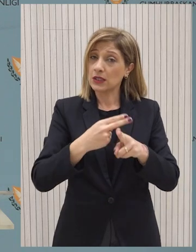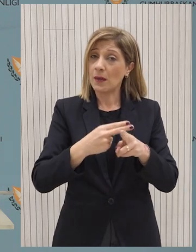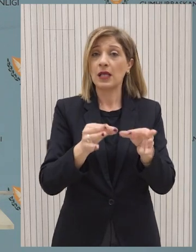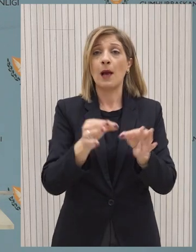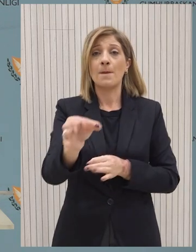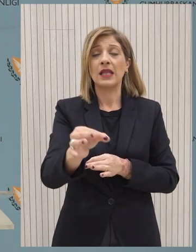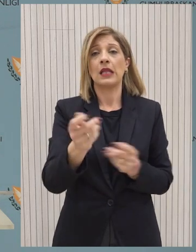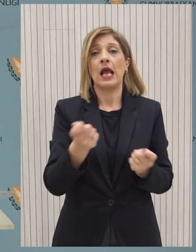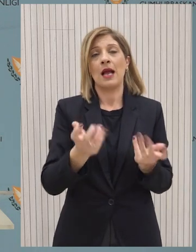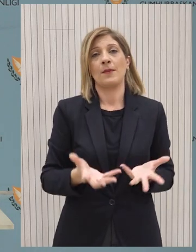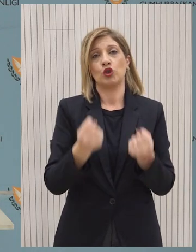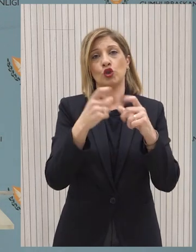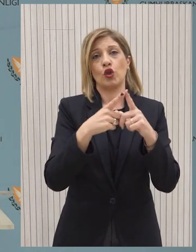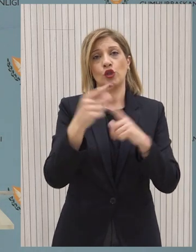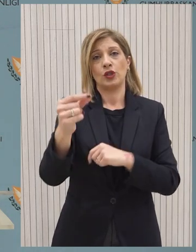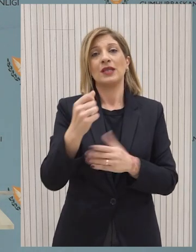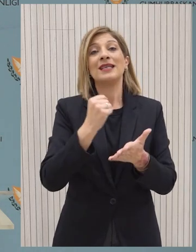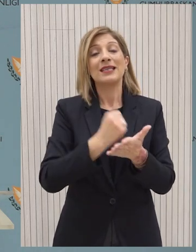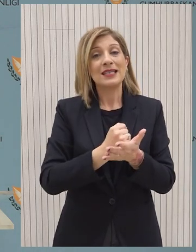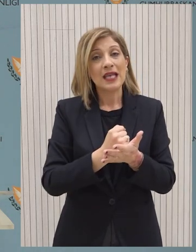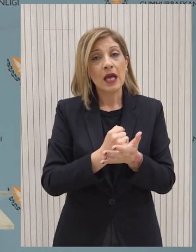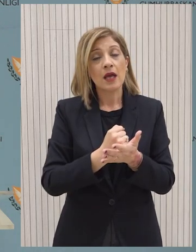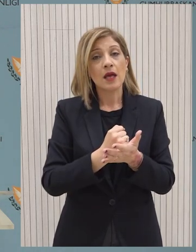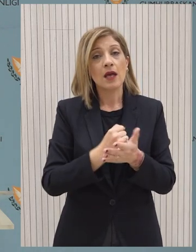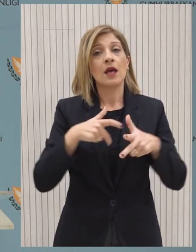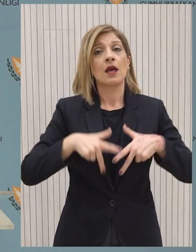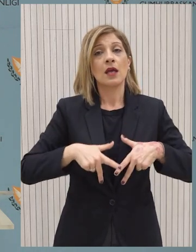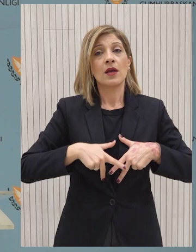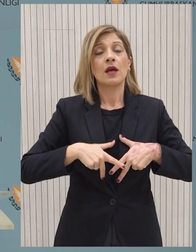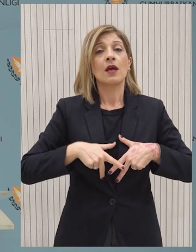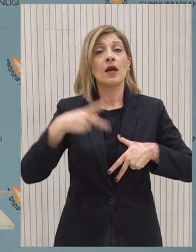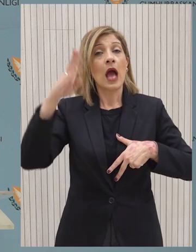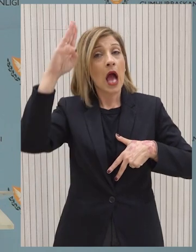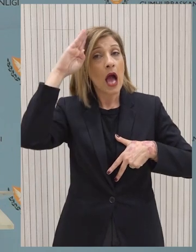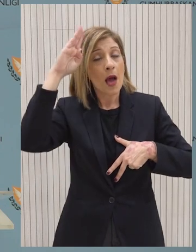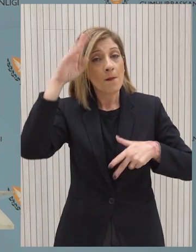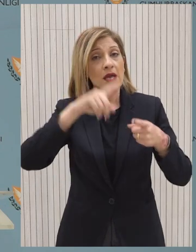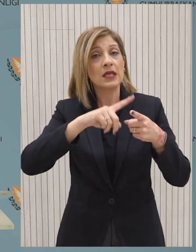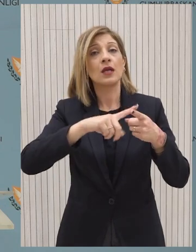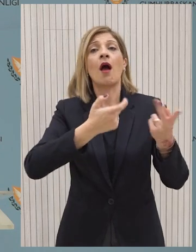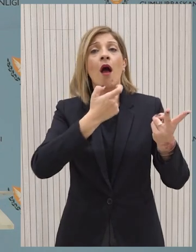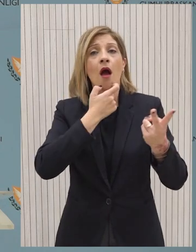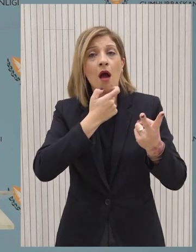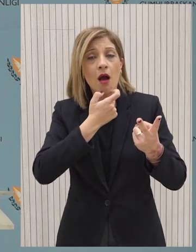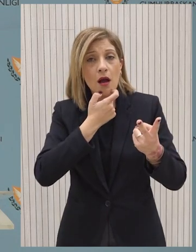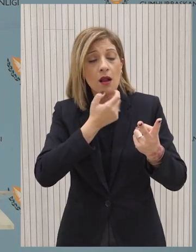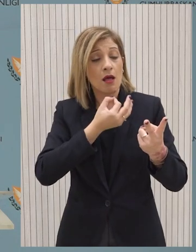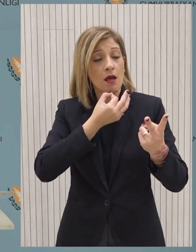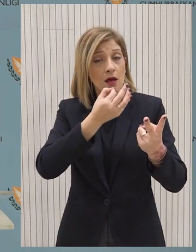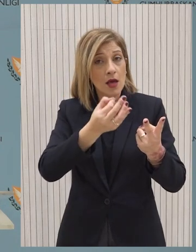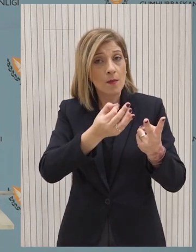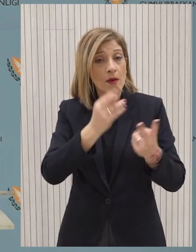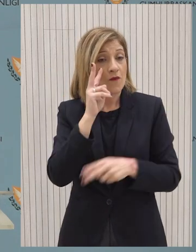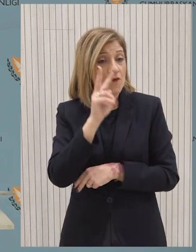και είναι βεβαίως και σχετικές οι τοποθετήσεις και από τις κυβερνήσεις των ΗΠΑ και των ΗΠΑ ως προς την